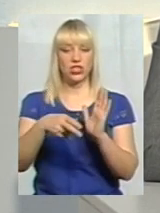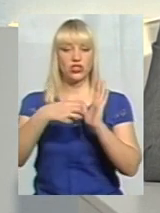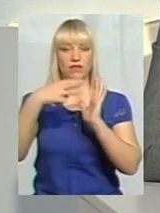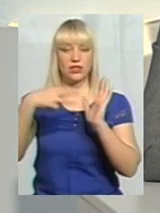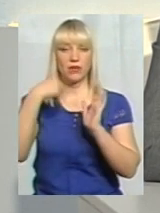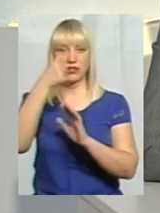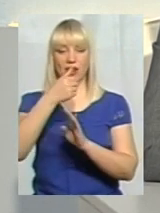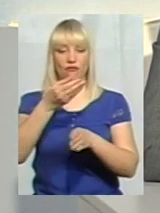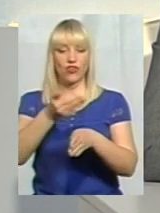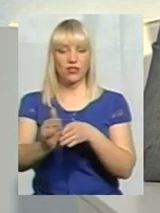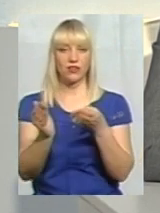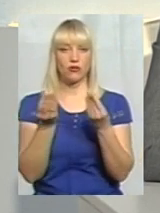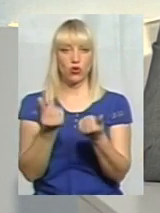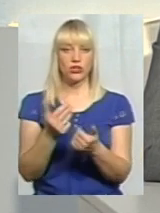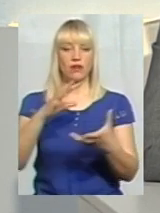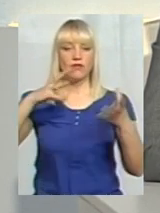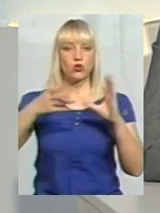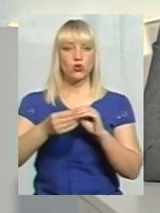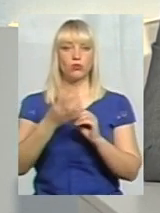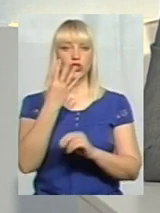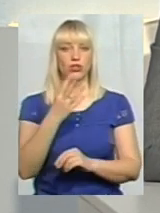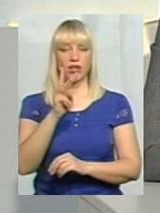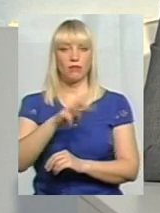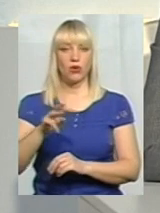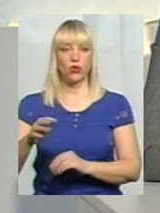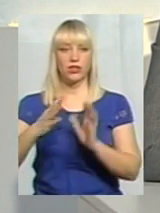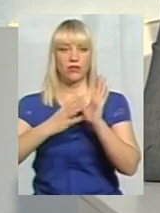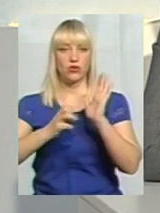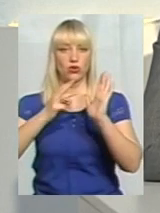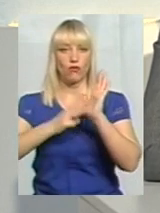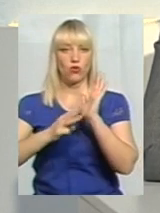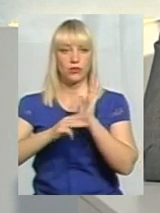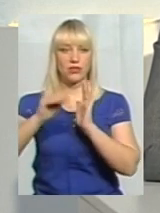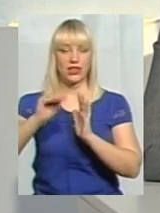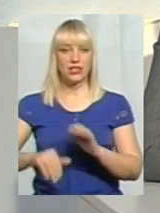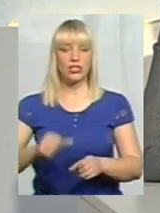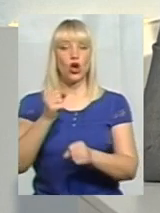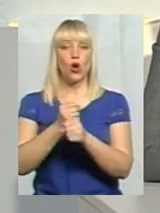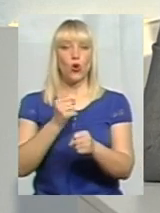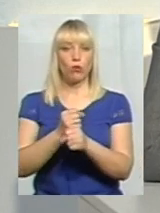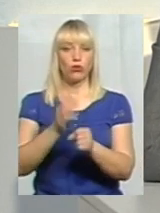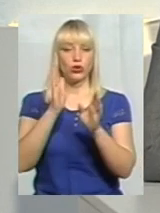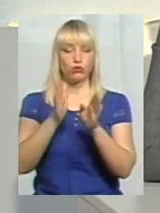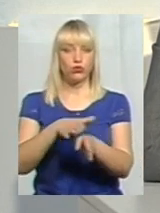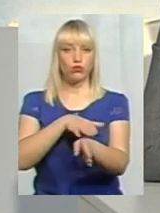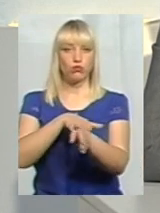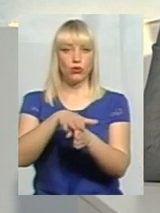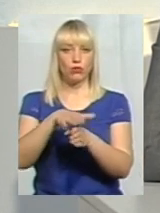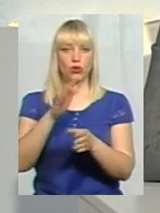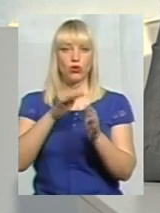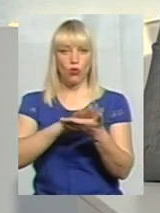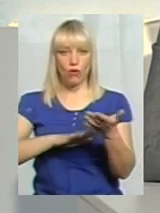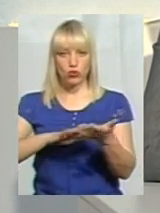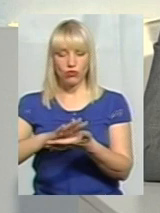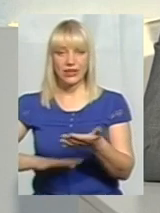виділені кошти у сумі 4 мільйона 980 тисяч. Тобто, роботи будуть продовжуватися і, звичайно, ми